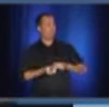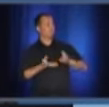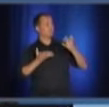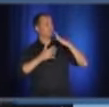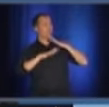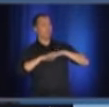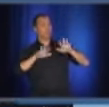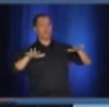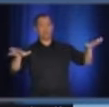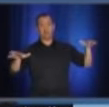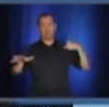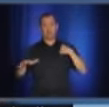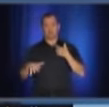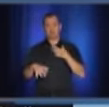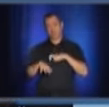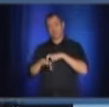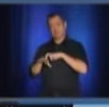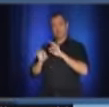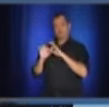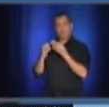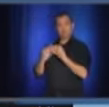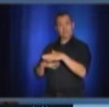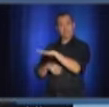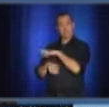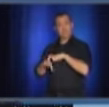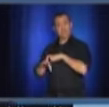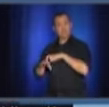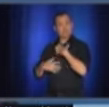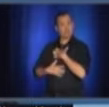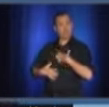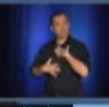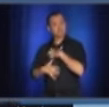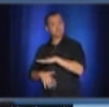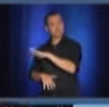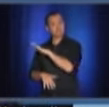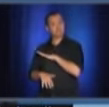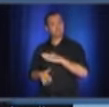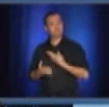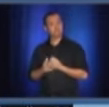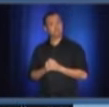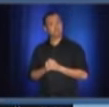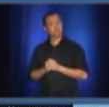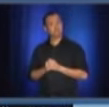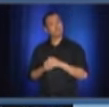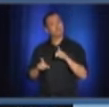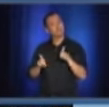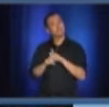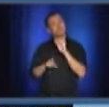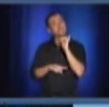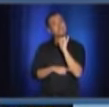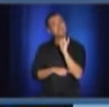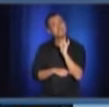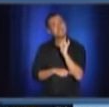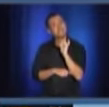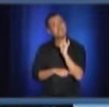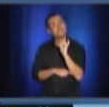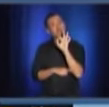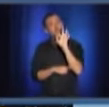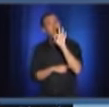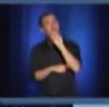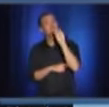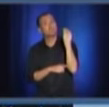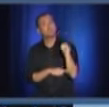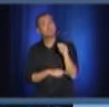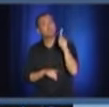anxiété comme telle. Et même si 98,5 ou 99 % des gens de la